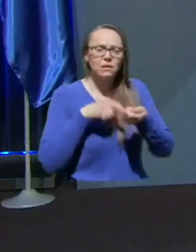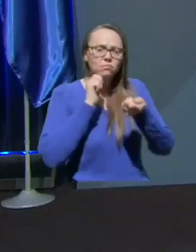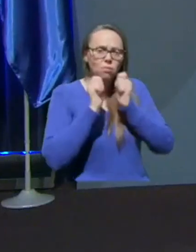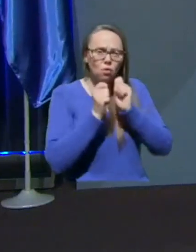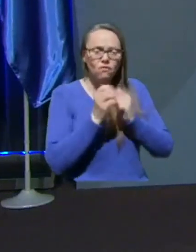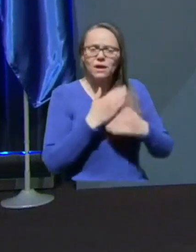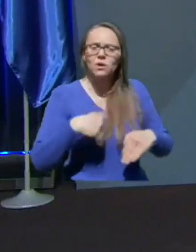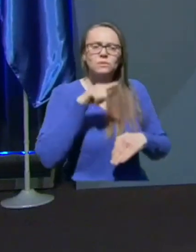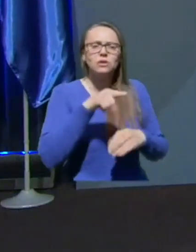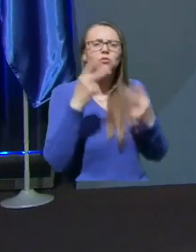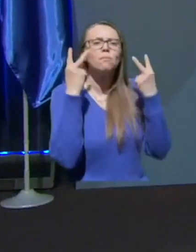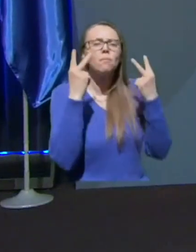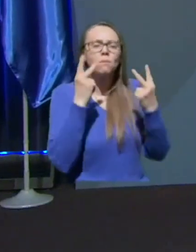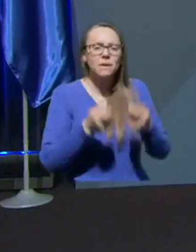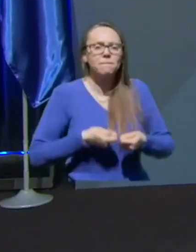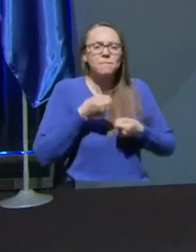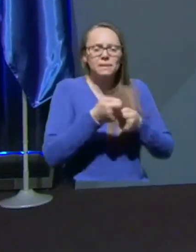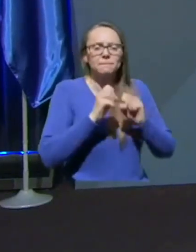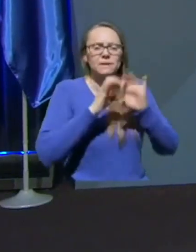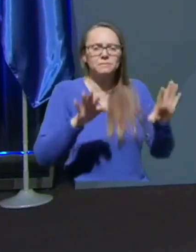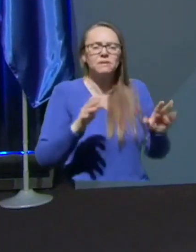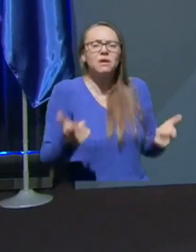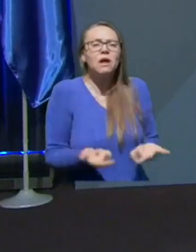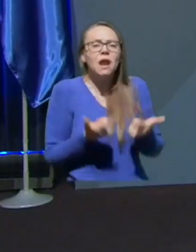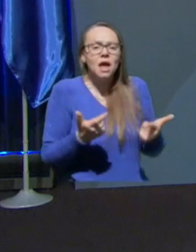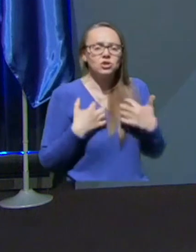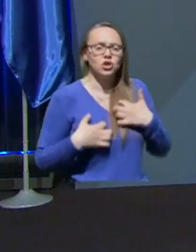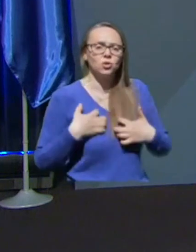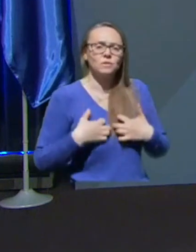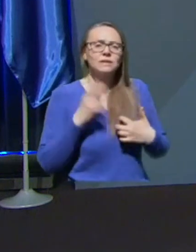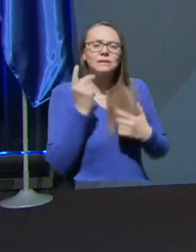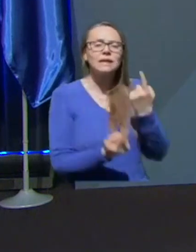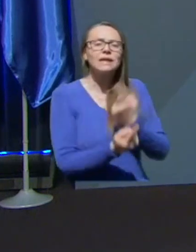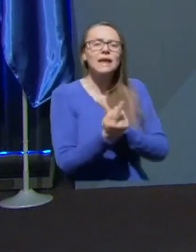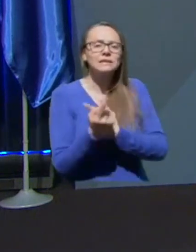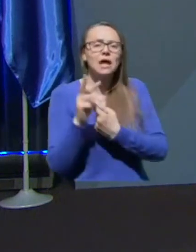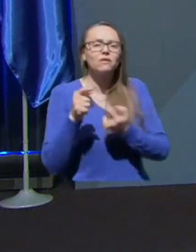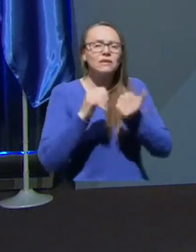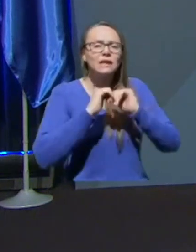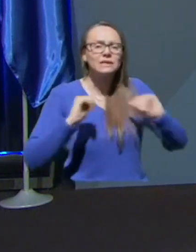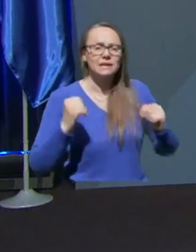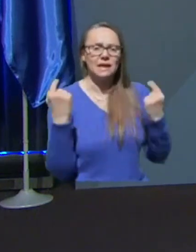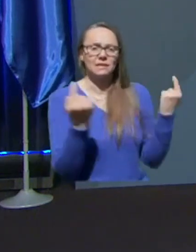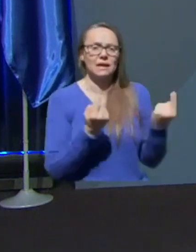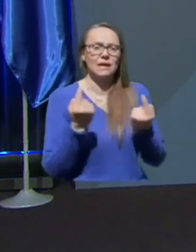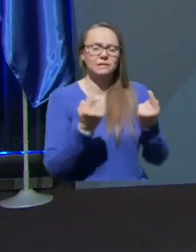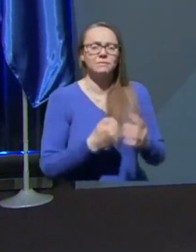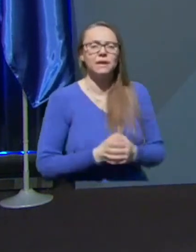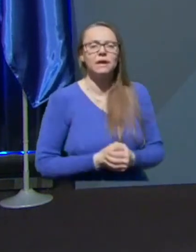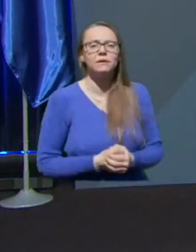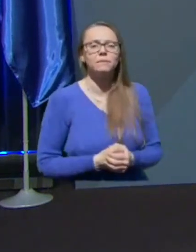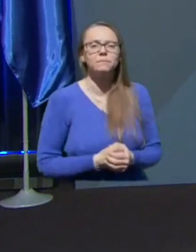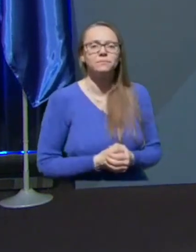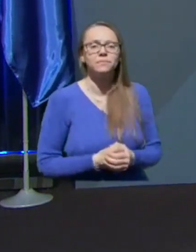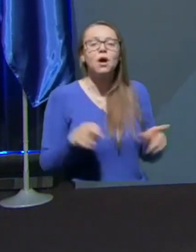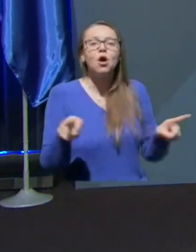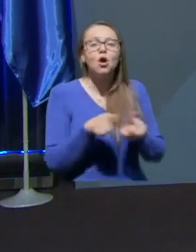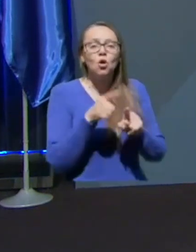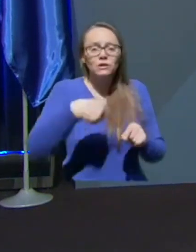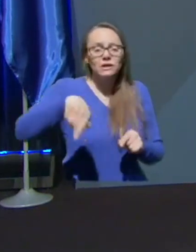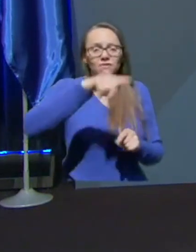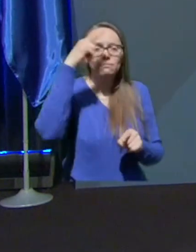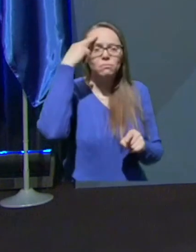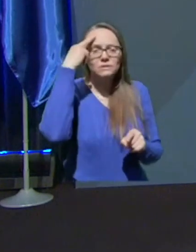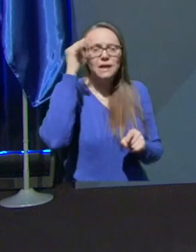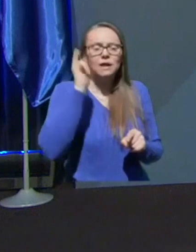pomemben prispevek k lajšanju stisk, ki nastajajo v teh izrednih razmerah. Kot vam je znano, smo